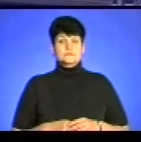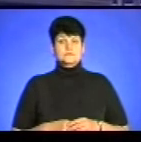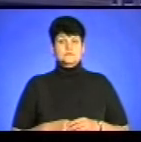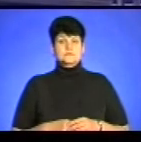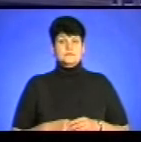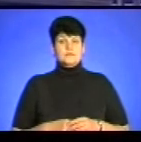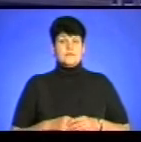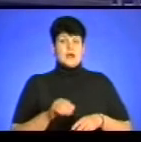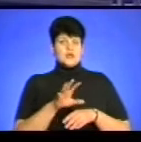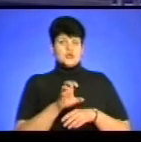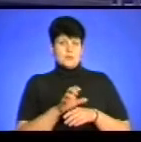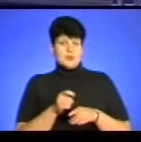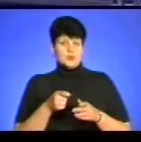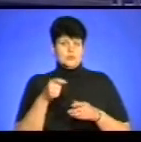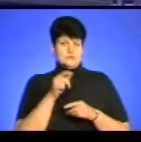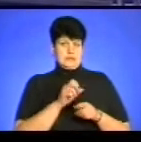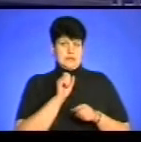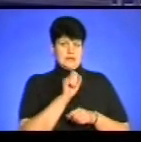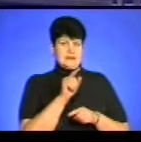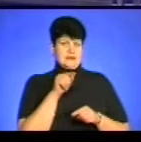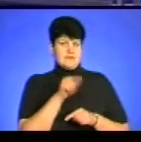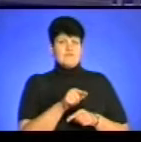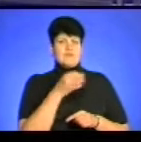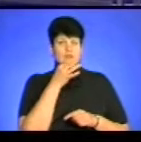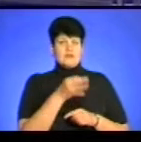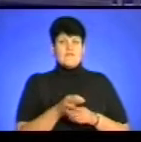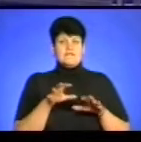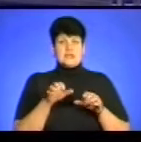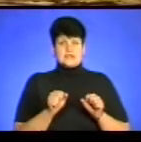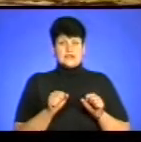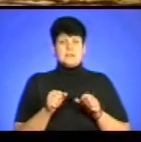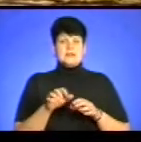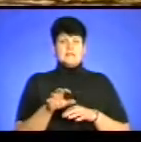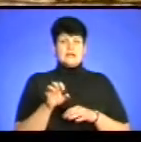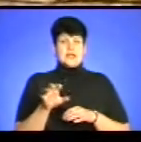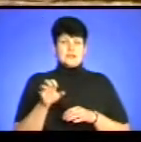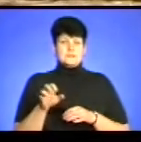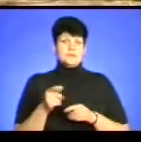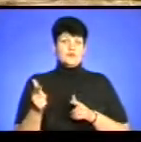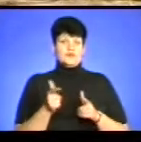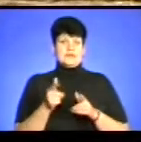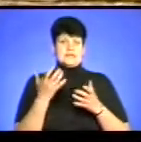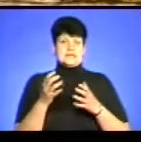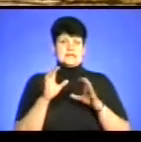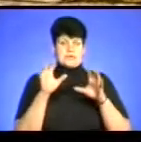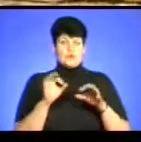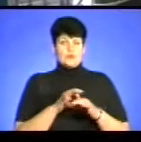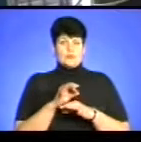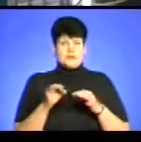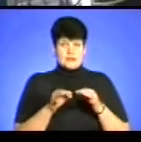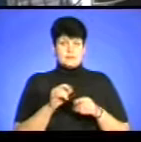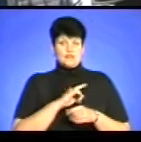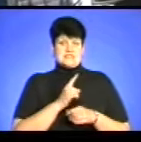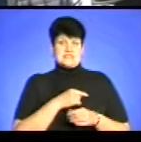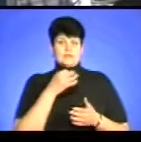Нацькував собаку – відповідай. Власникам тварин у Верховній Раді підготували законопроект. Згідно із документом, посилиться відповідальність для